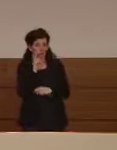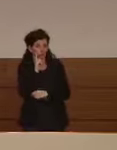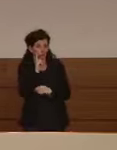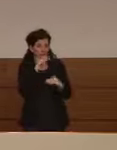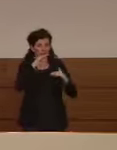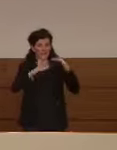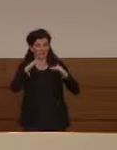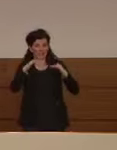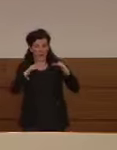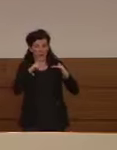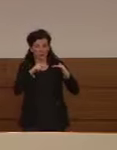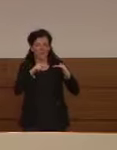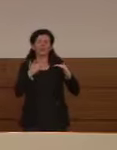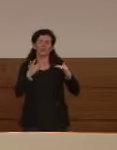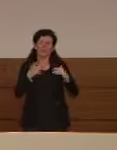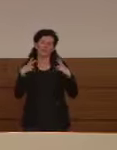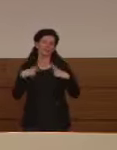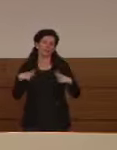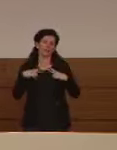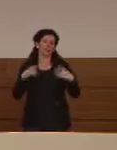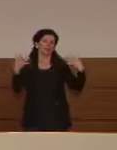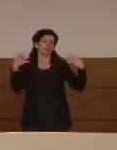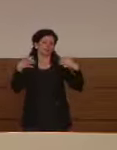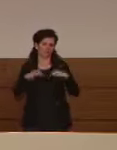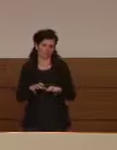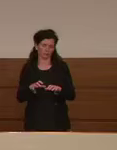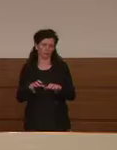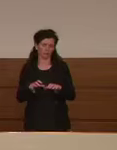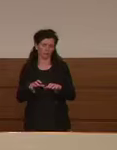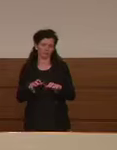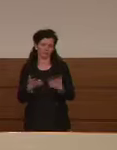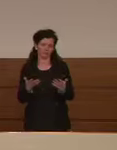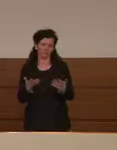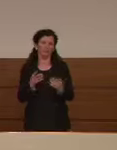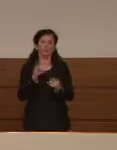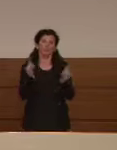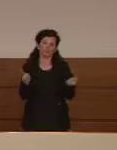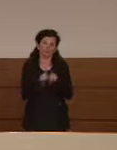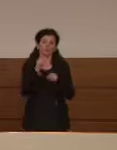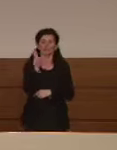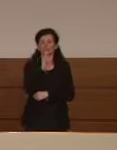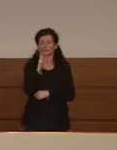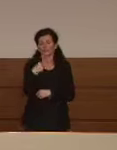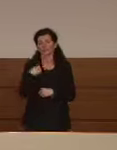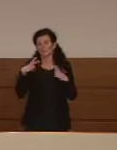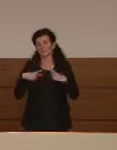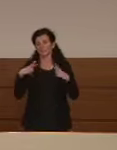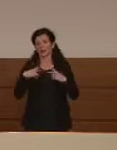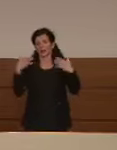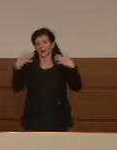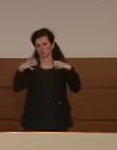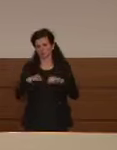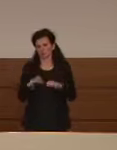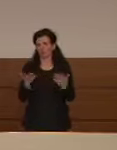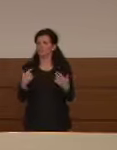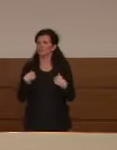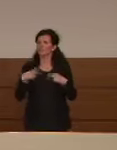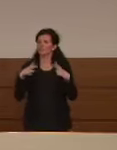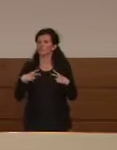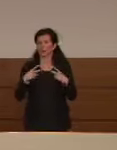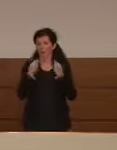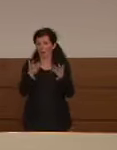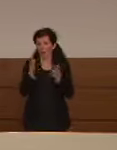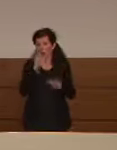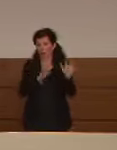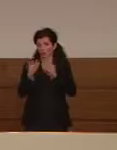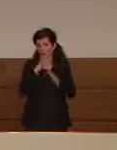numero di nuovi casi, come ci auguriamo, ed anche dei decessi, così speriamo, no? Quindi, spero di essere stato chiaro sull